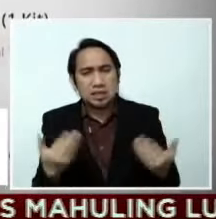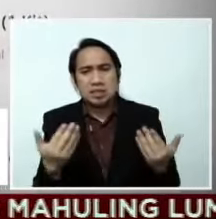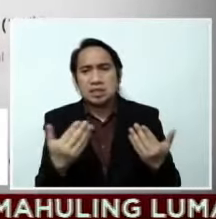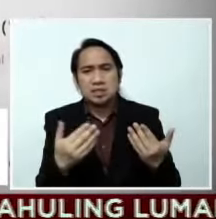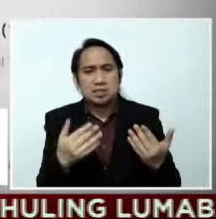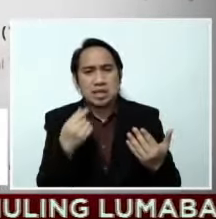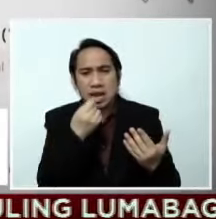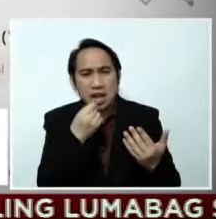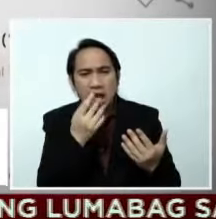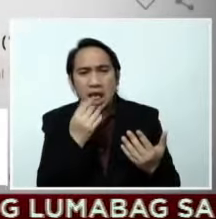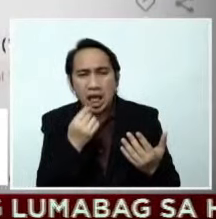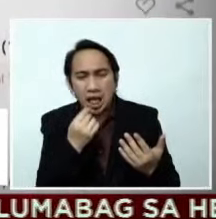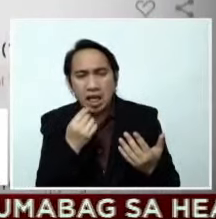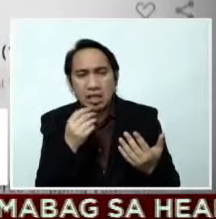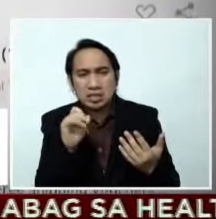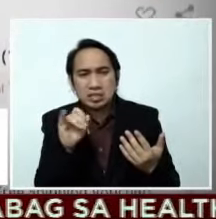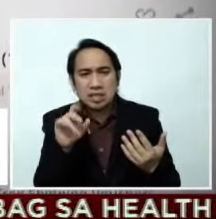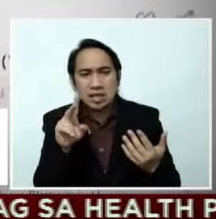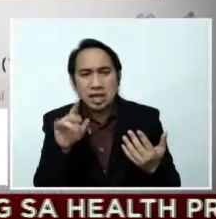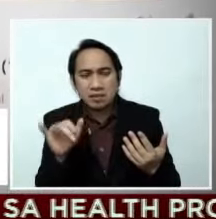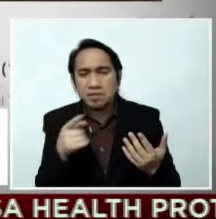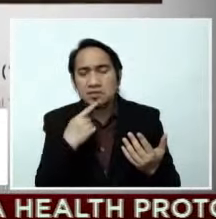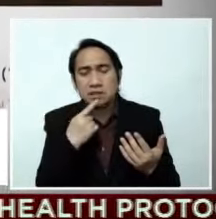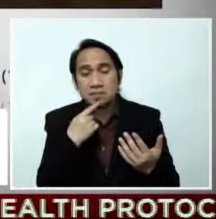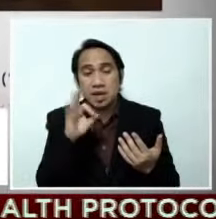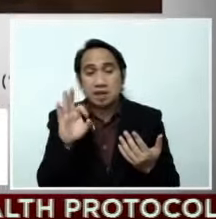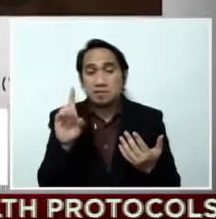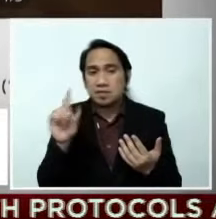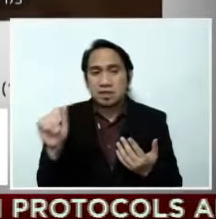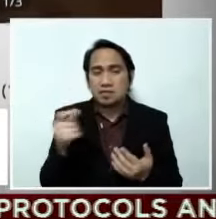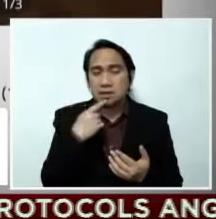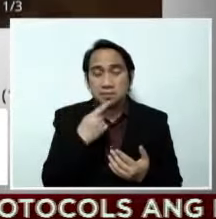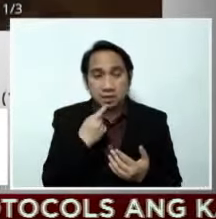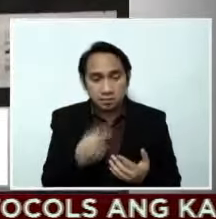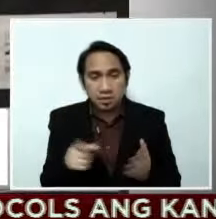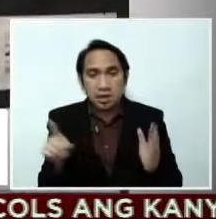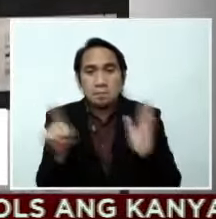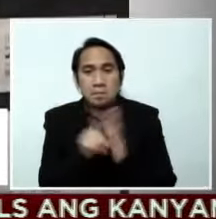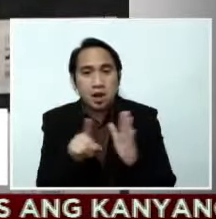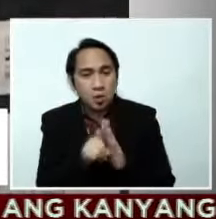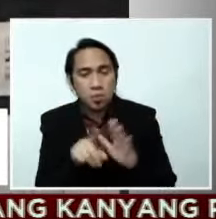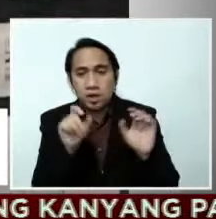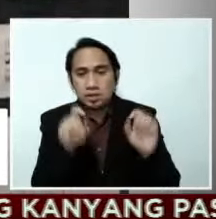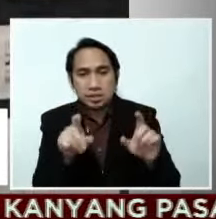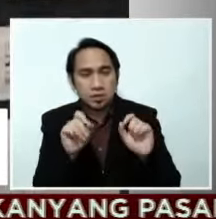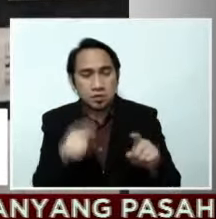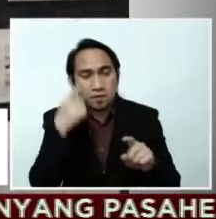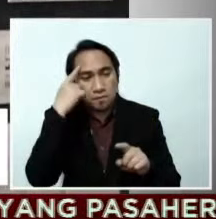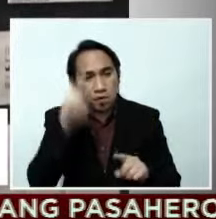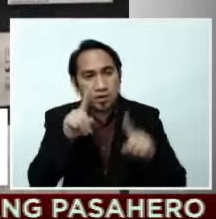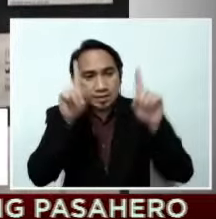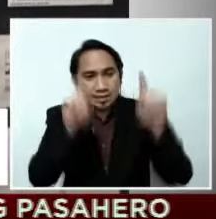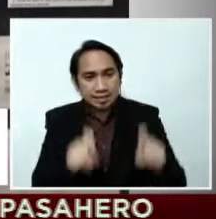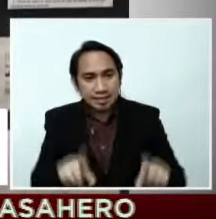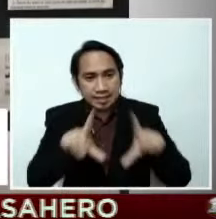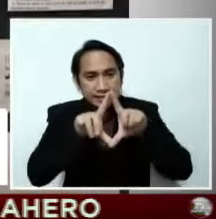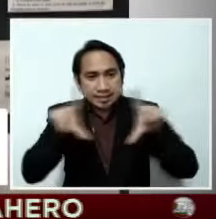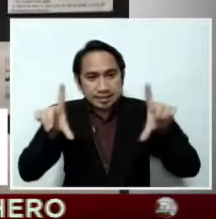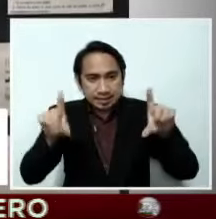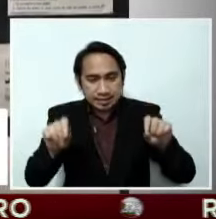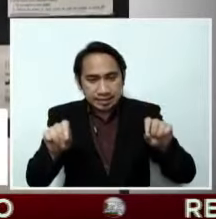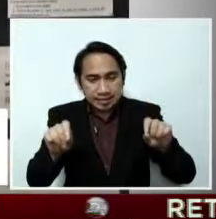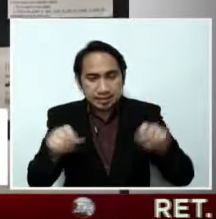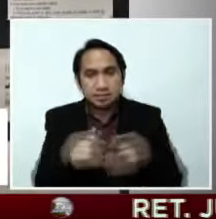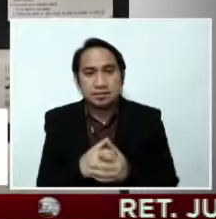Mahigpit na paalala ng Food and Drug Administration, bawal ang pagbenta online ng mga test kits na may kinalaman sa COVID,